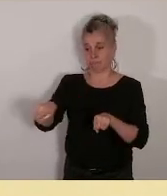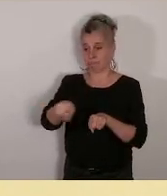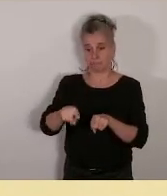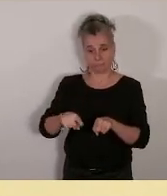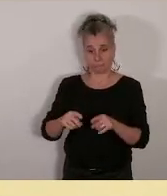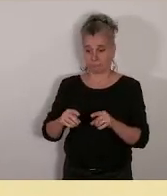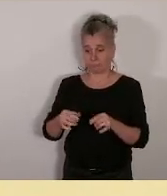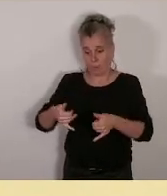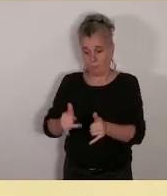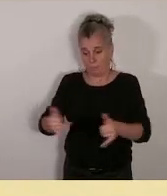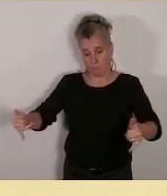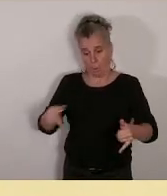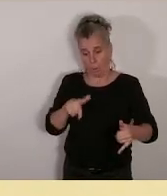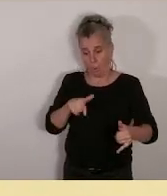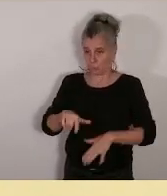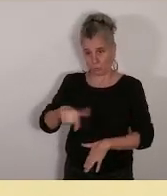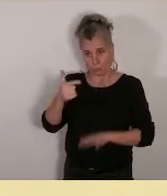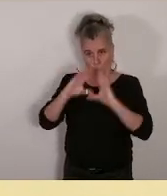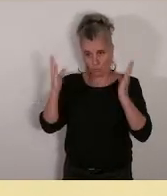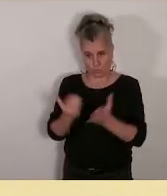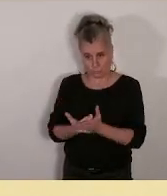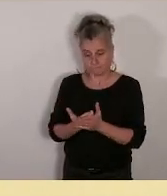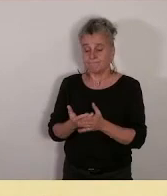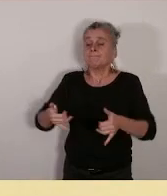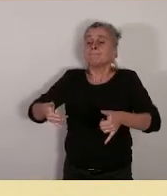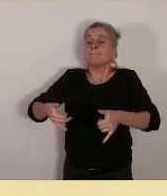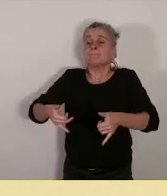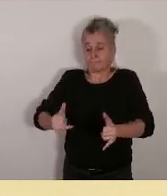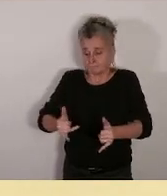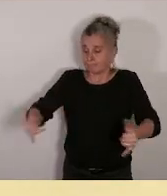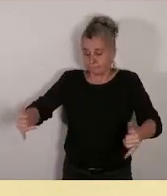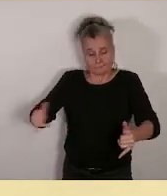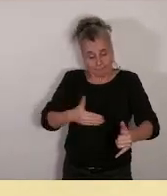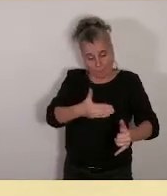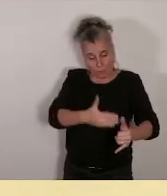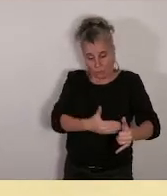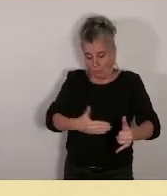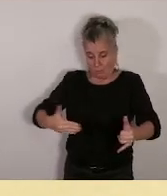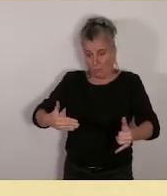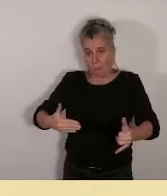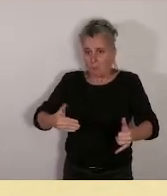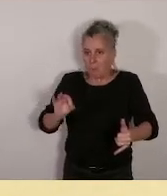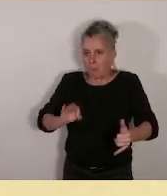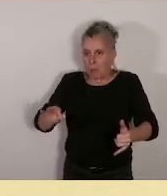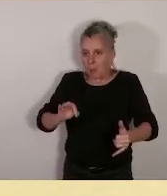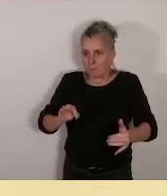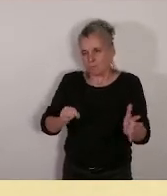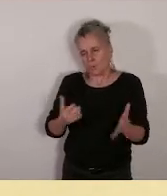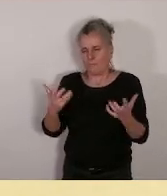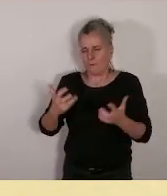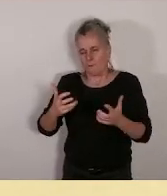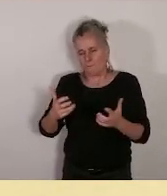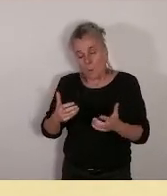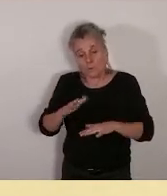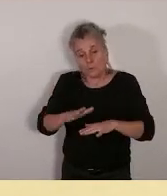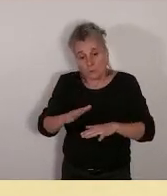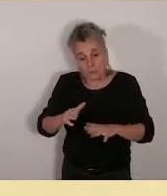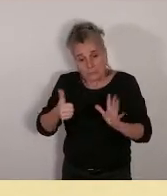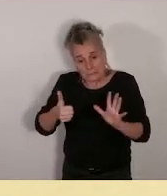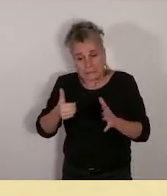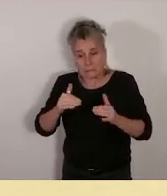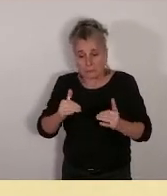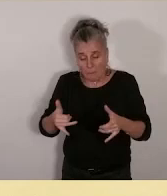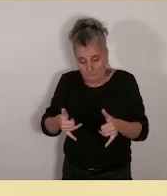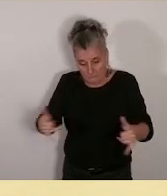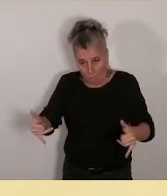Certains n'ont pas de dossiers et nous souhaiterions avoir des dossiers pour 6 bancs. Enfin, à l'école Chanterelle, nous